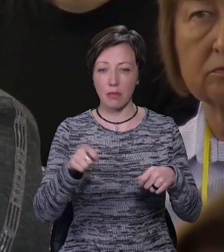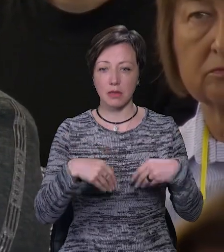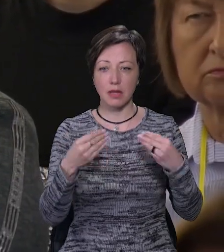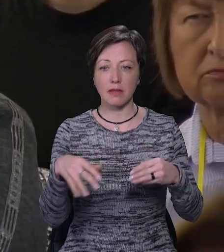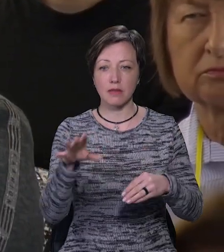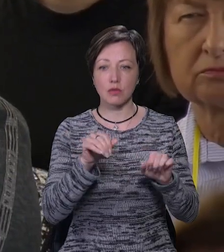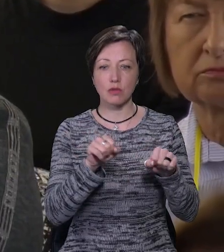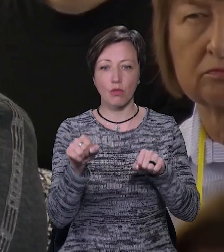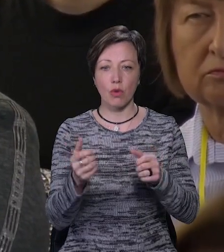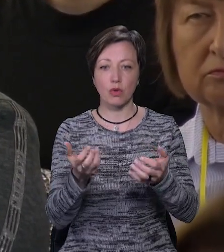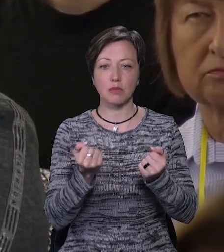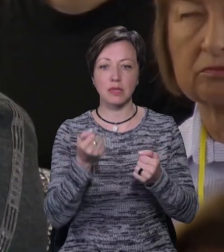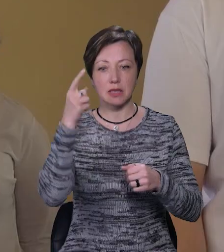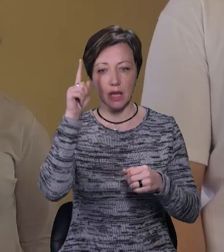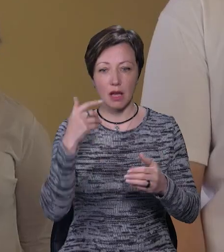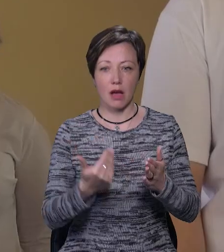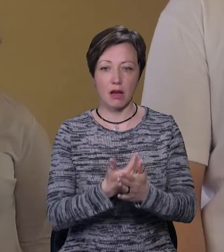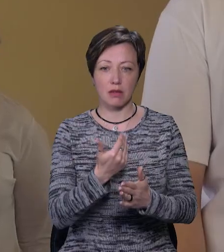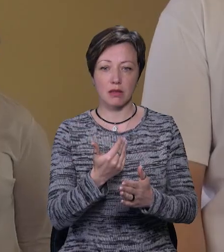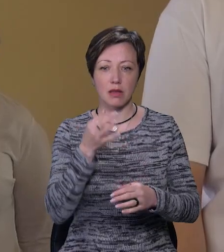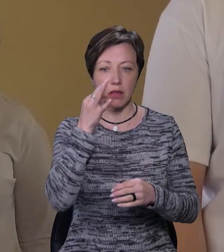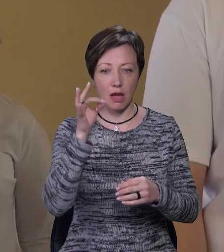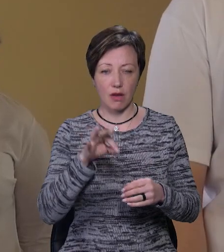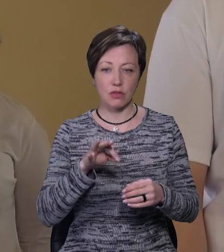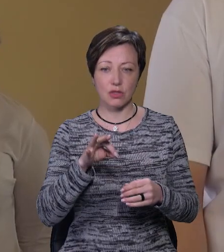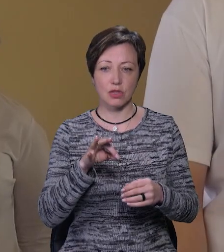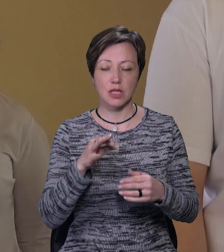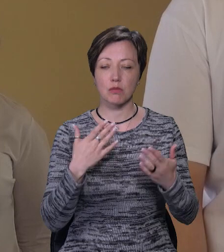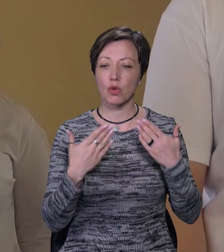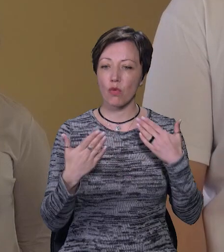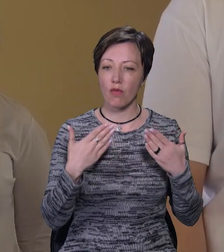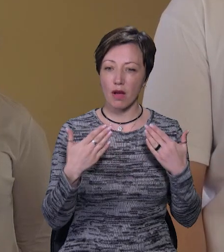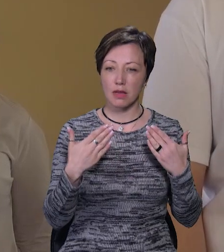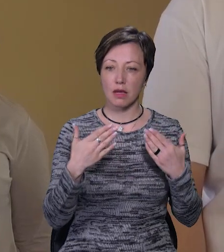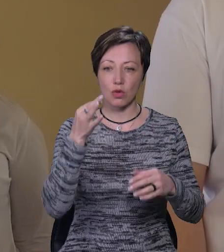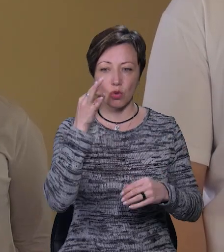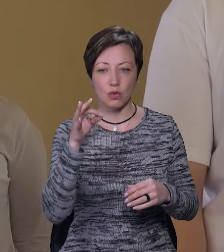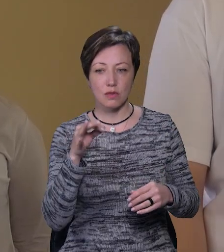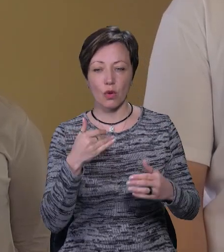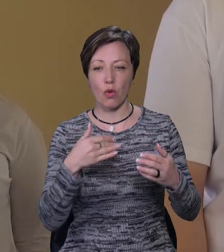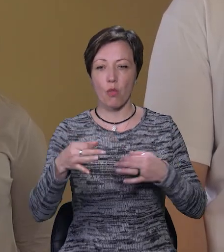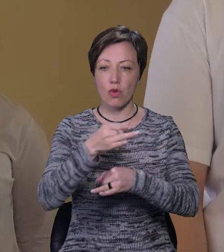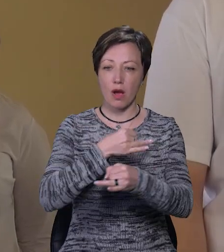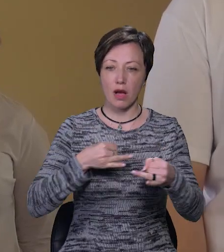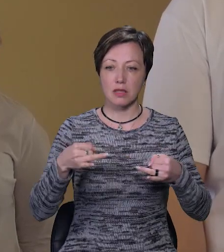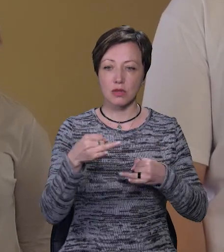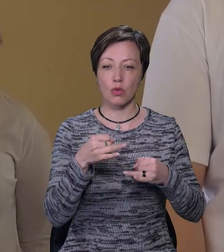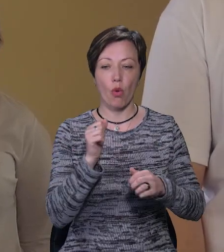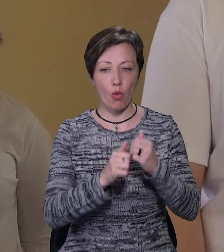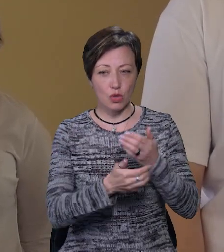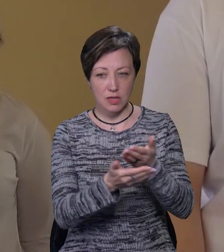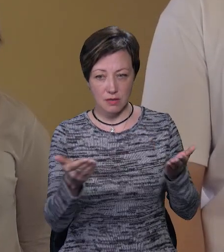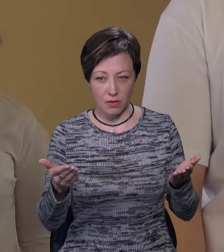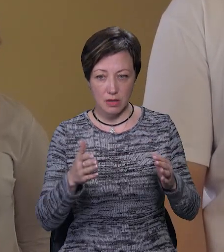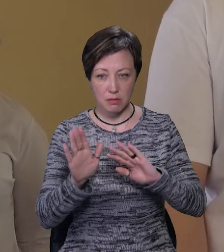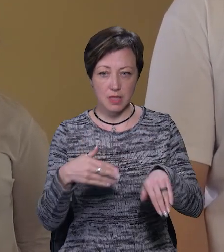знову отримані нові знання, навички, спілкування, досвід, комунікацію. І кожен з вас